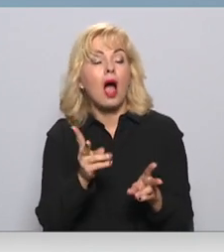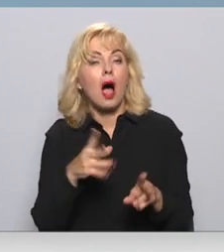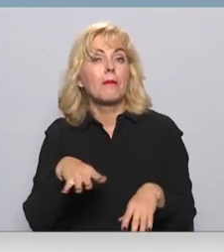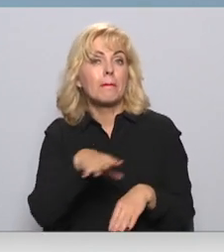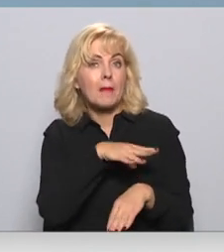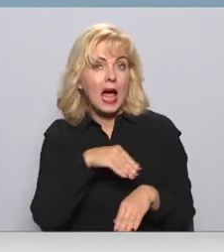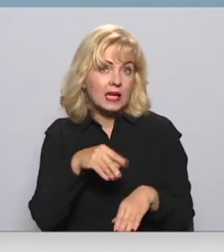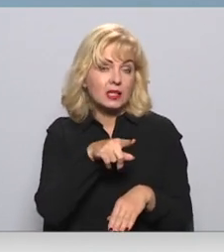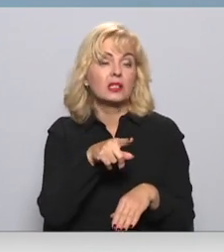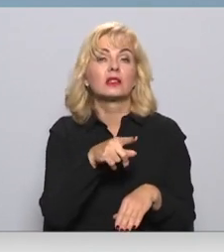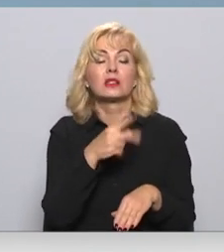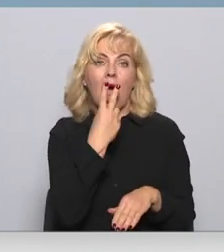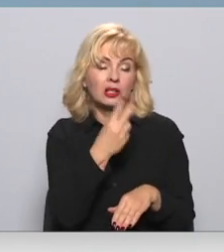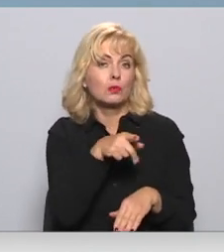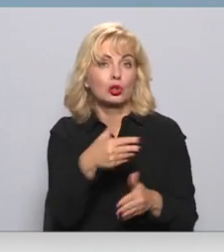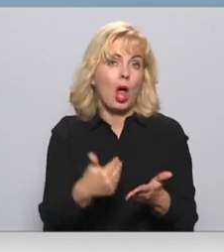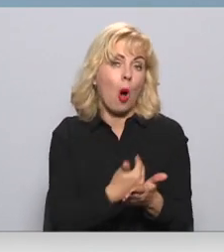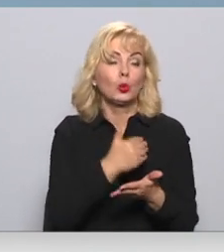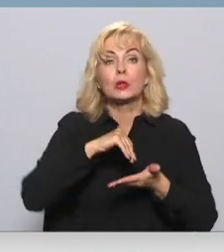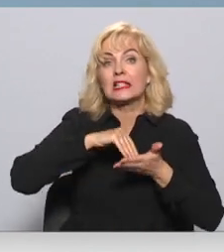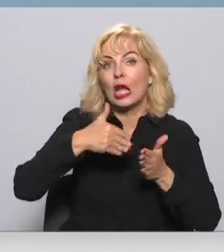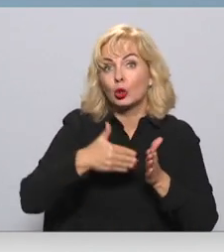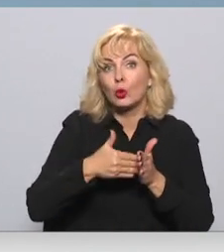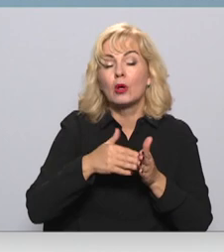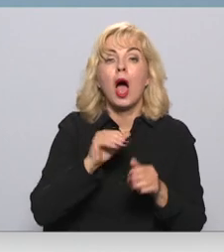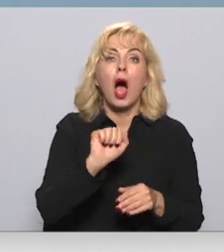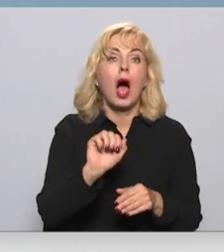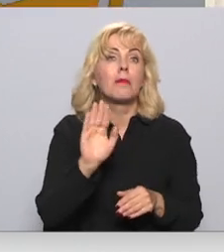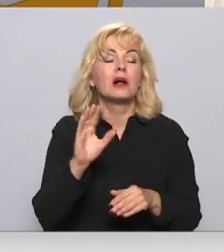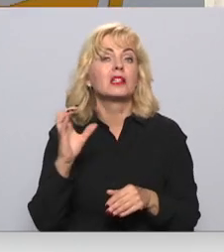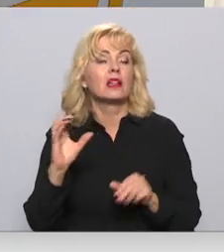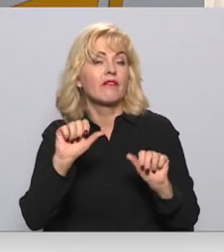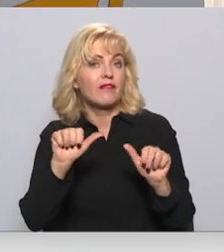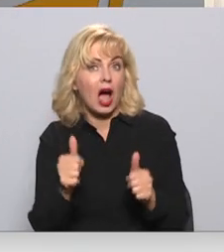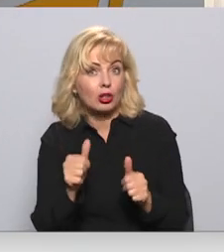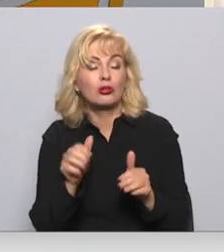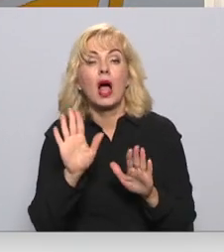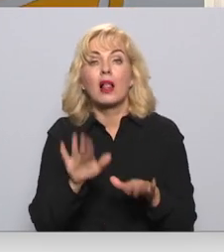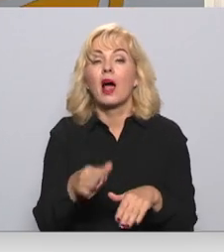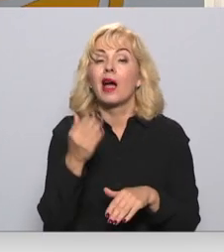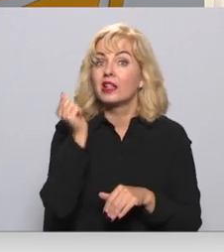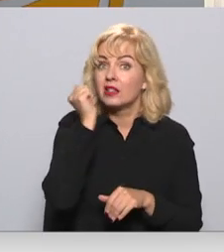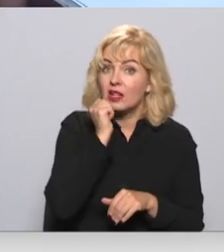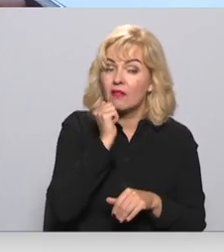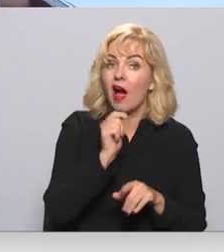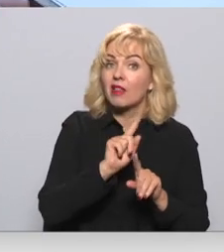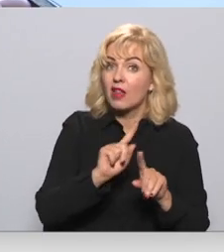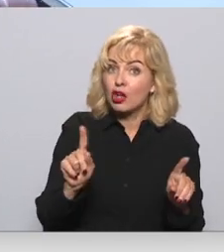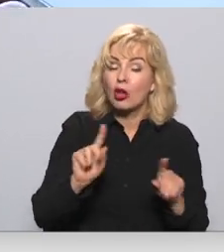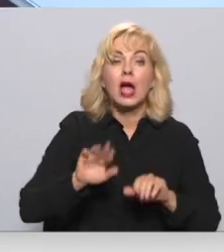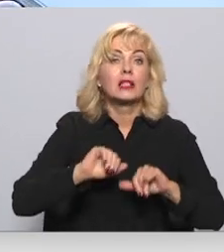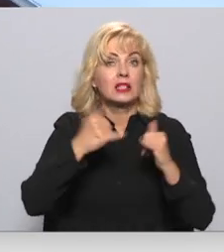rēģiesim uz šo jauno situāciju, kāds mums būs AB un CE variants. Un lai cik dīvaini tas nešķistu, par